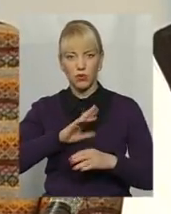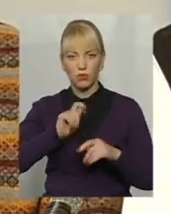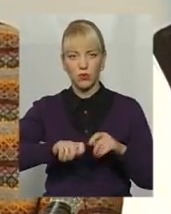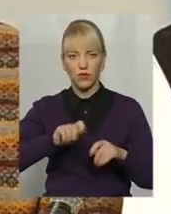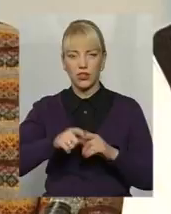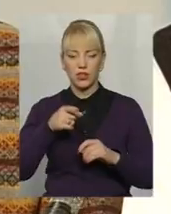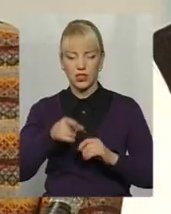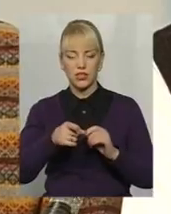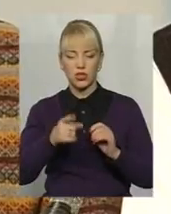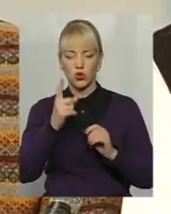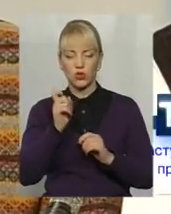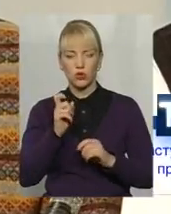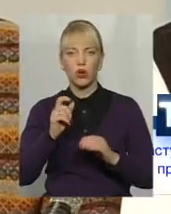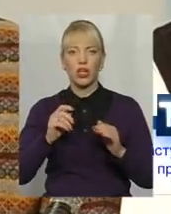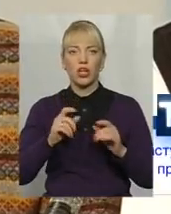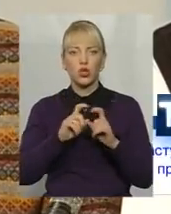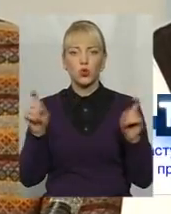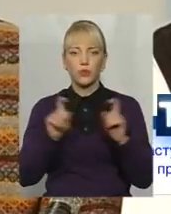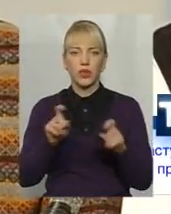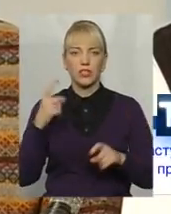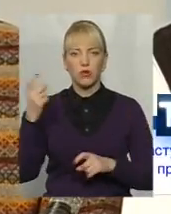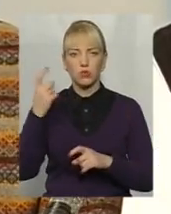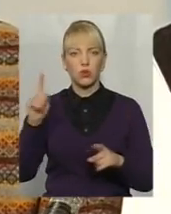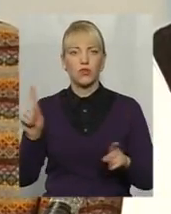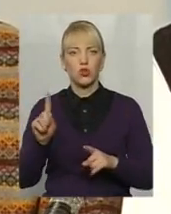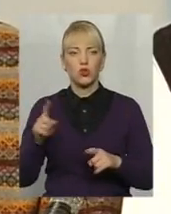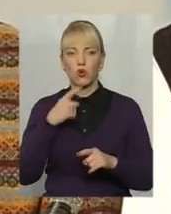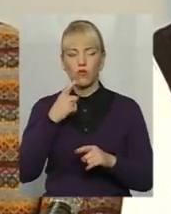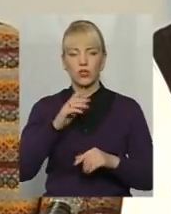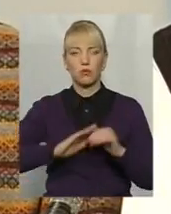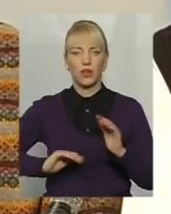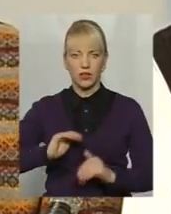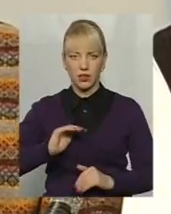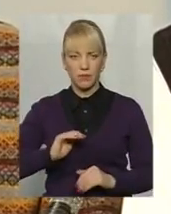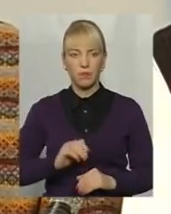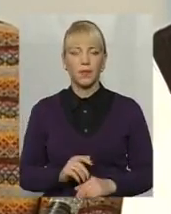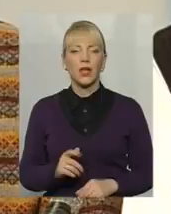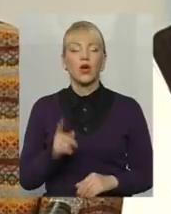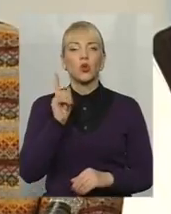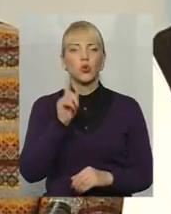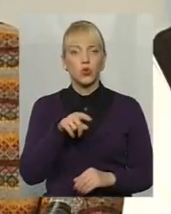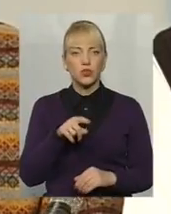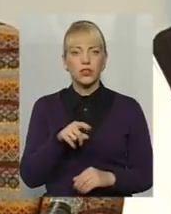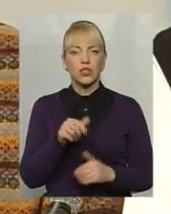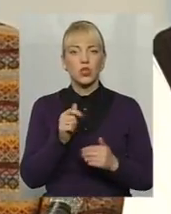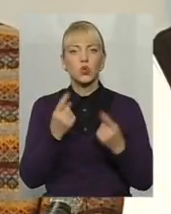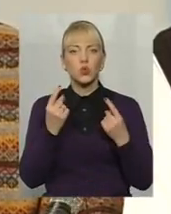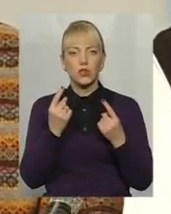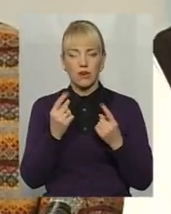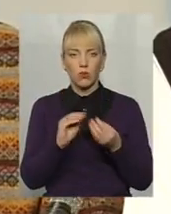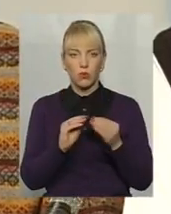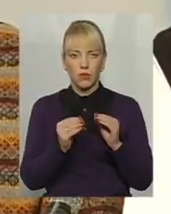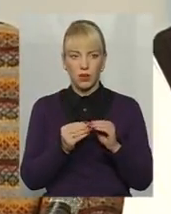1100 суб'єктів господарювання. Що показує практика? Досить суттєвою